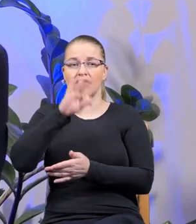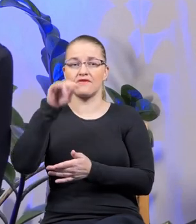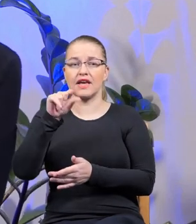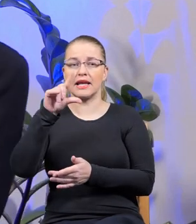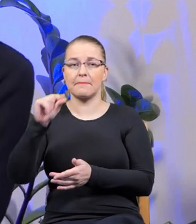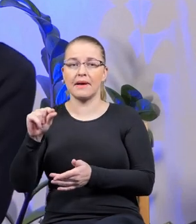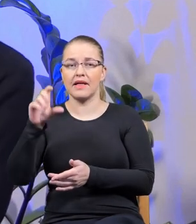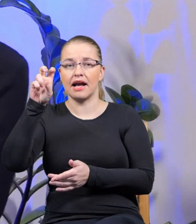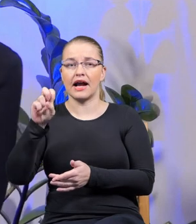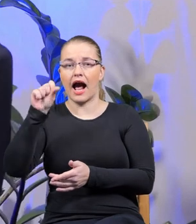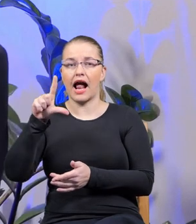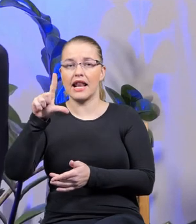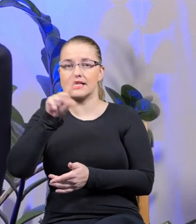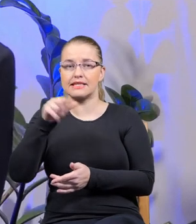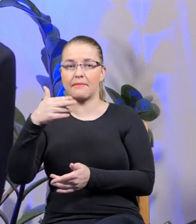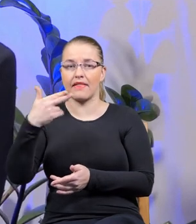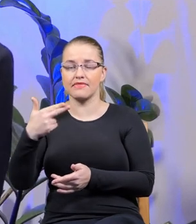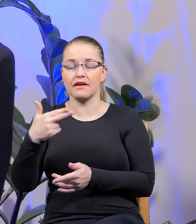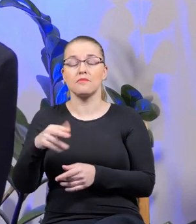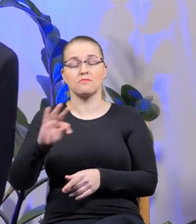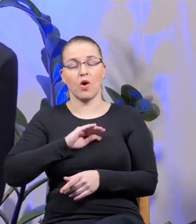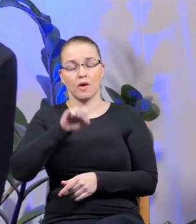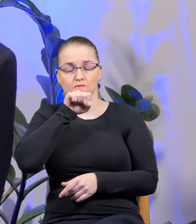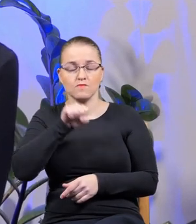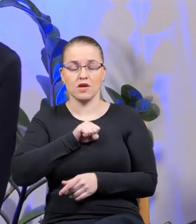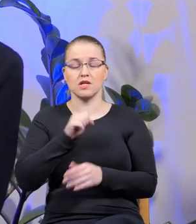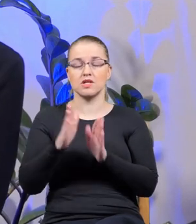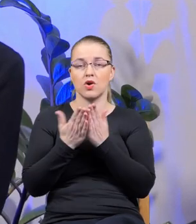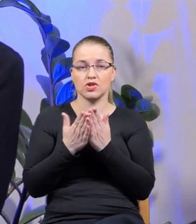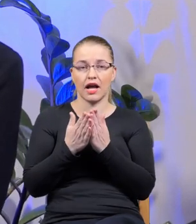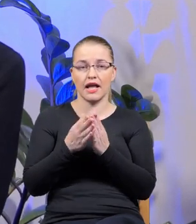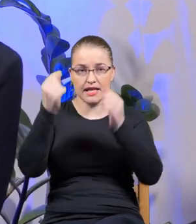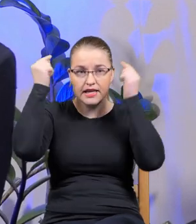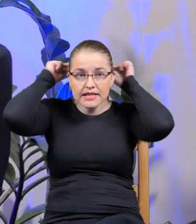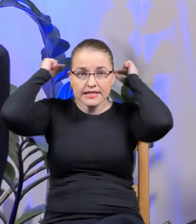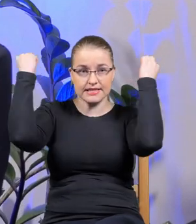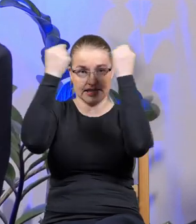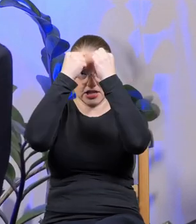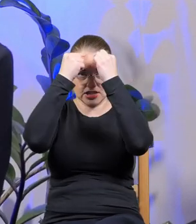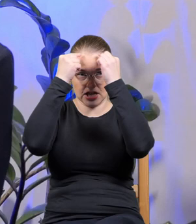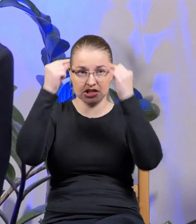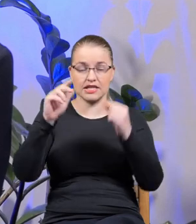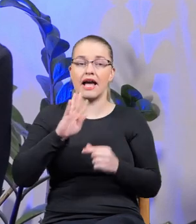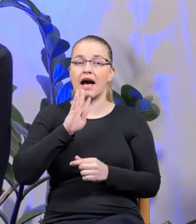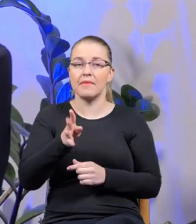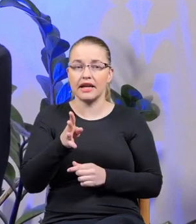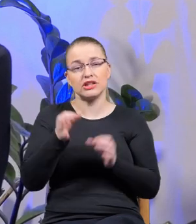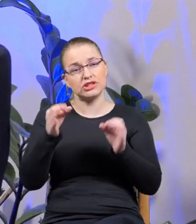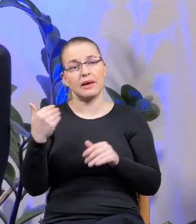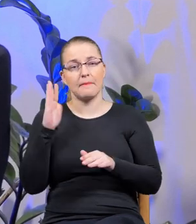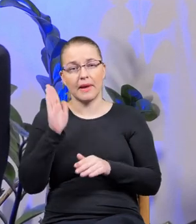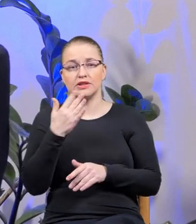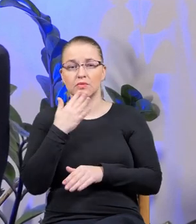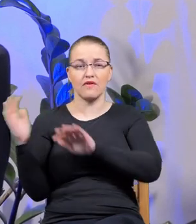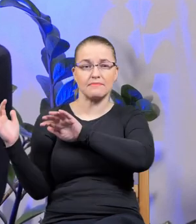Jedna z moich ulubionych książek też, Cesarz Ameryki, dzisiaj trochę będziemy mówili o emigracjach, więc do tej